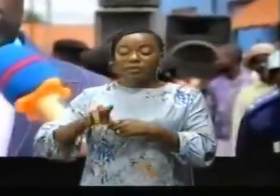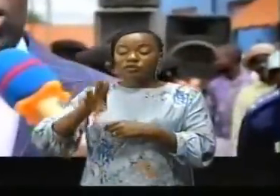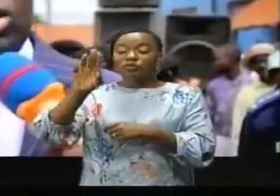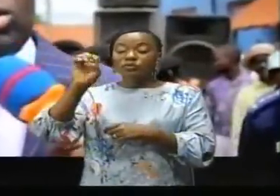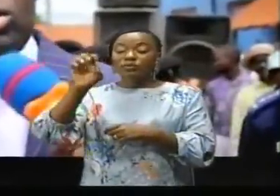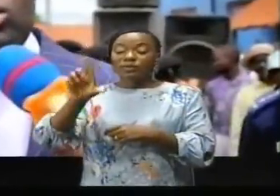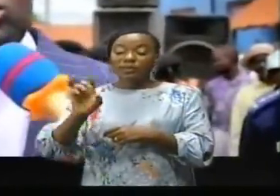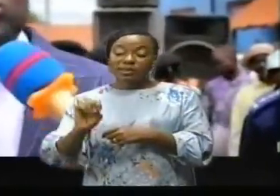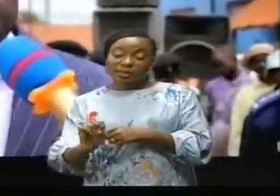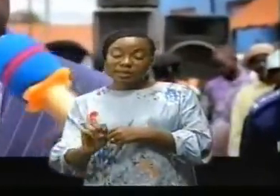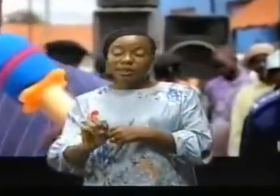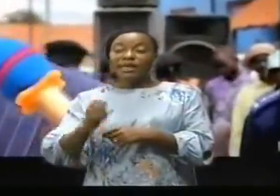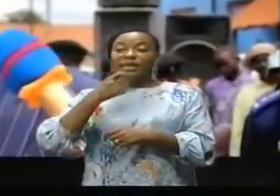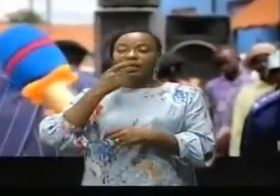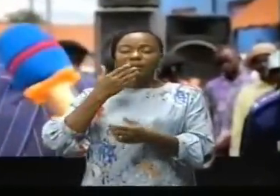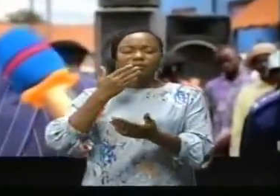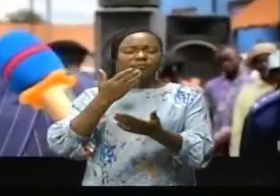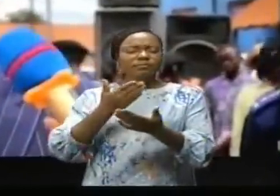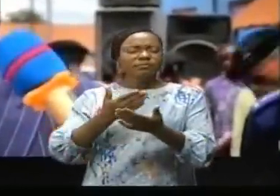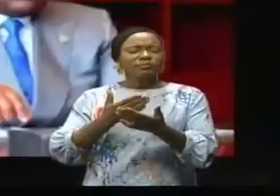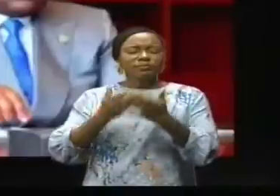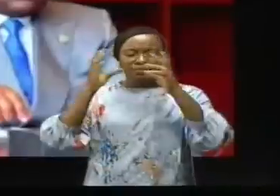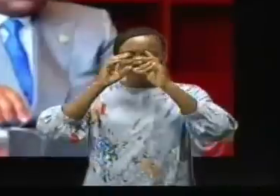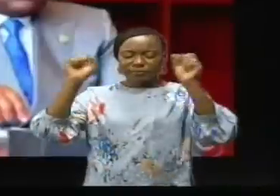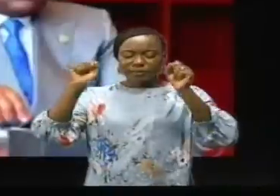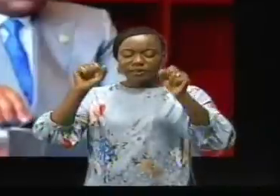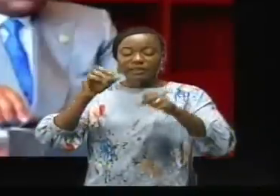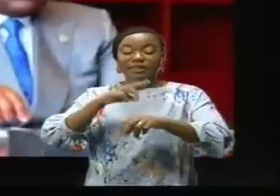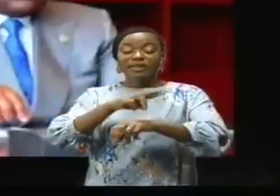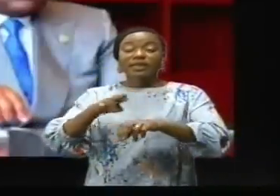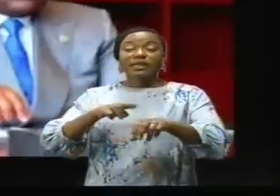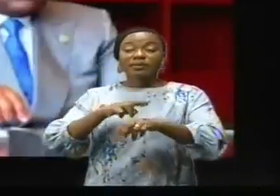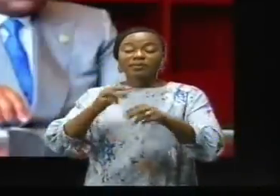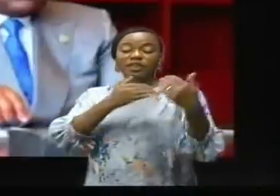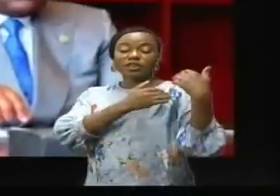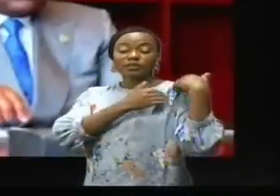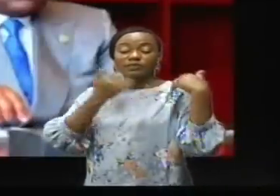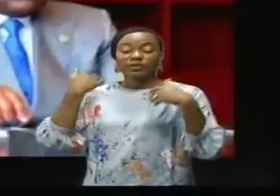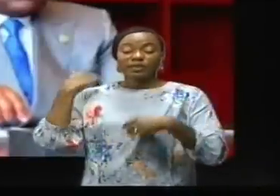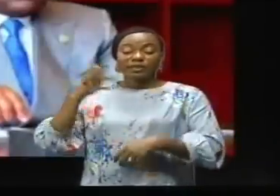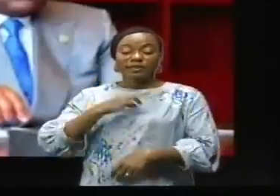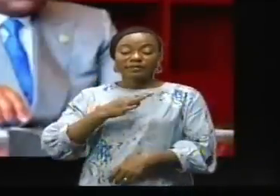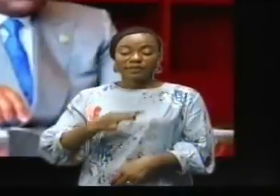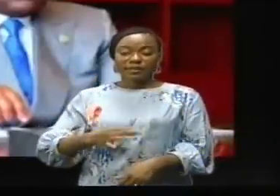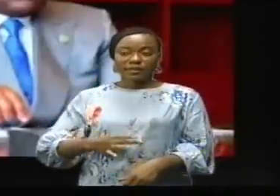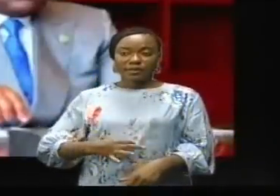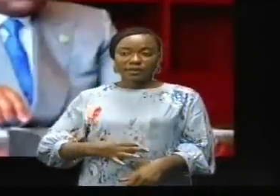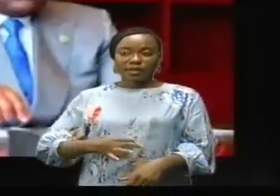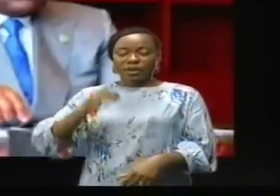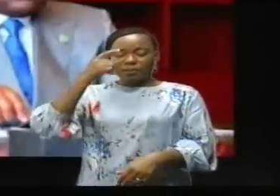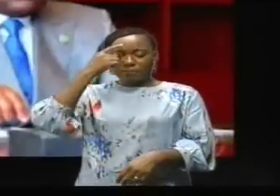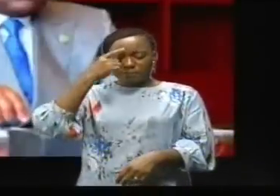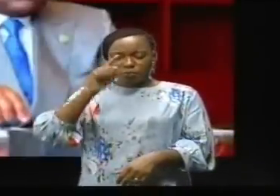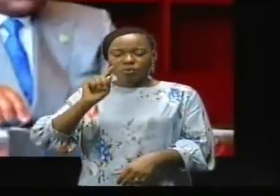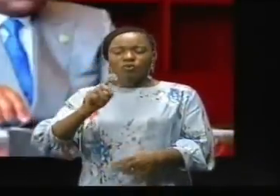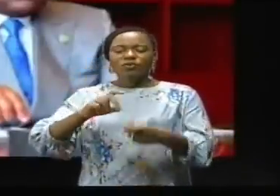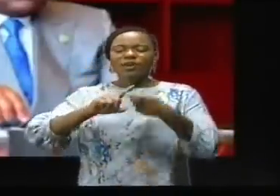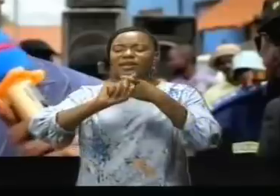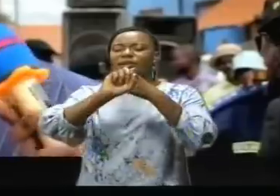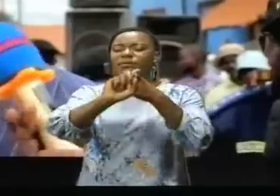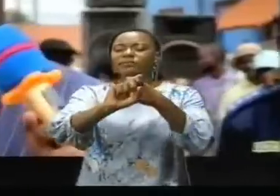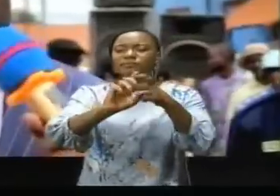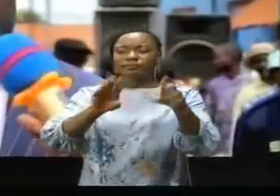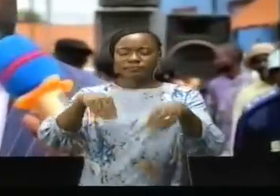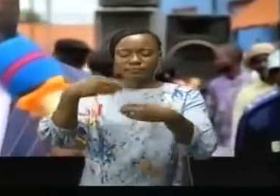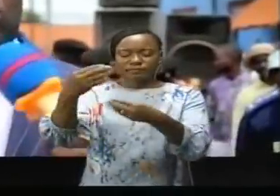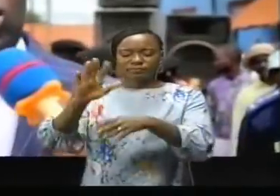Jean-Robert Zanzabobiti, remercient vivement le président de la République, chef de l'État, Félix-Antoine Tiseké-Tilombo, pour la confiance placée